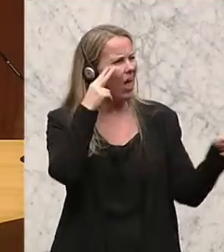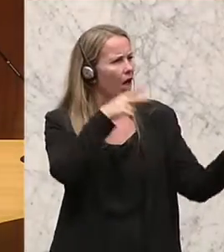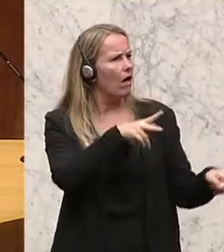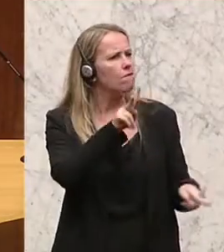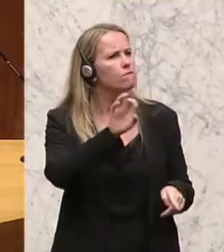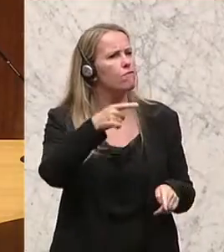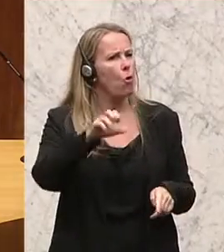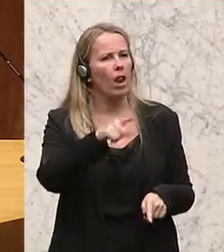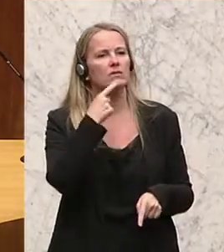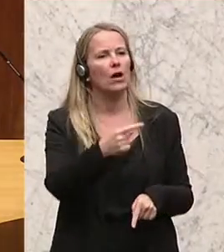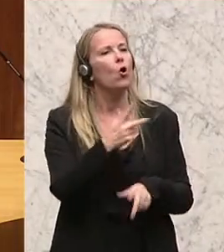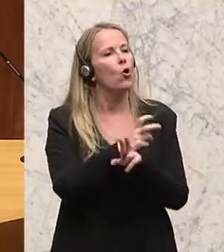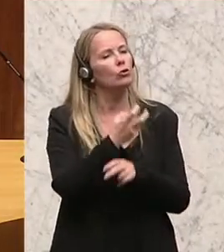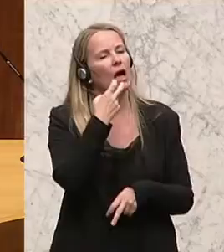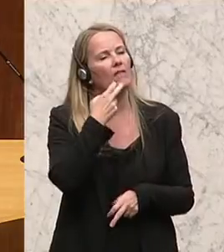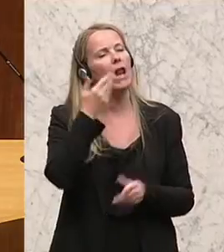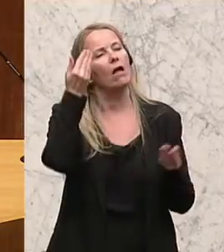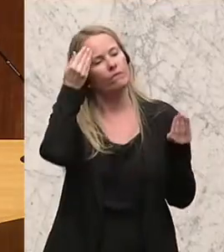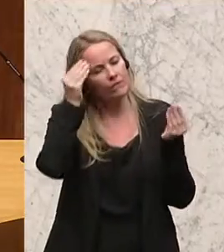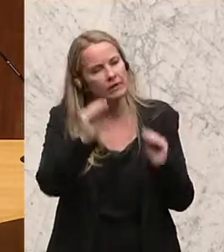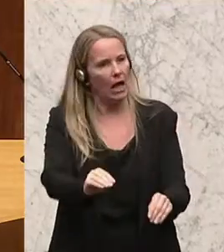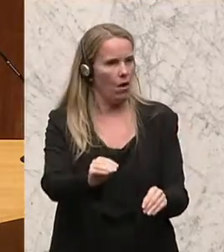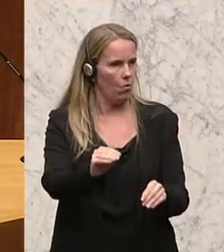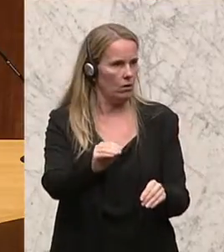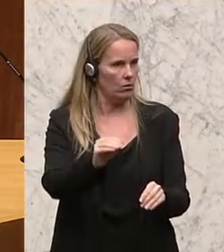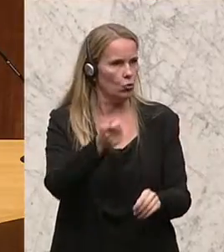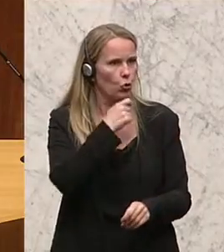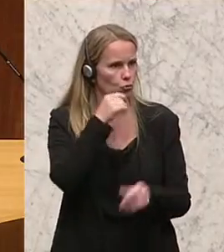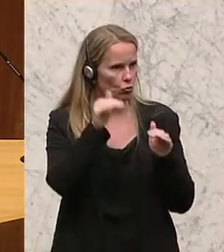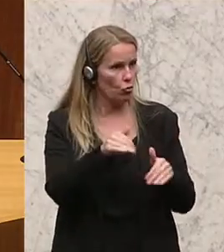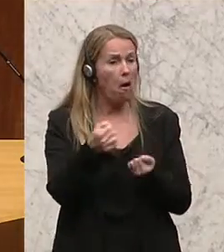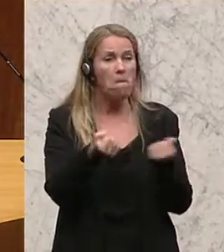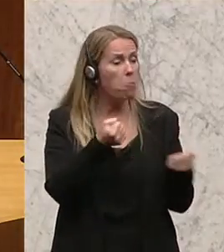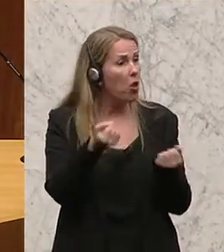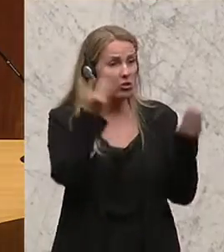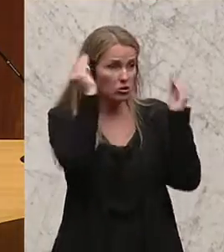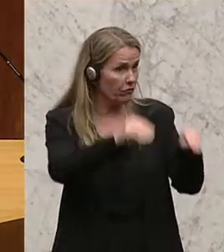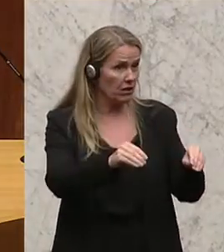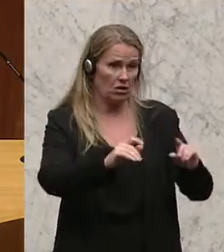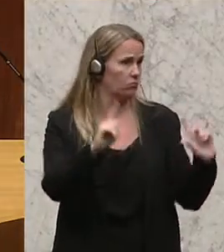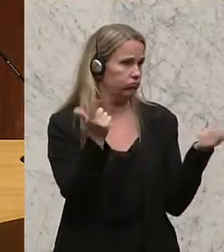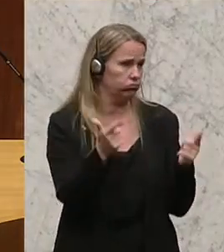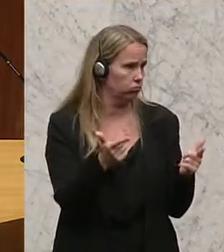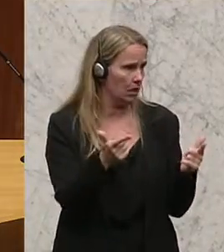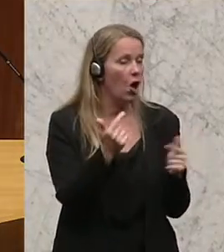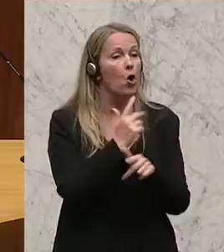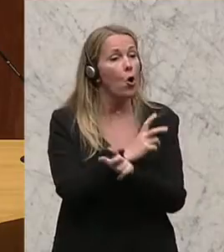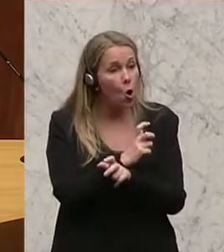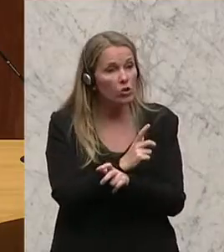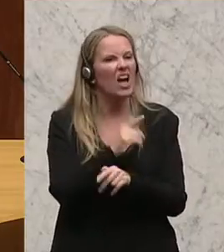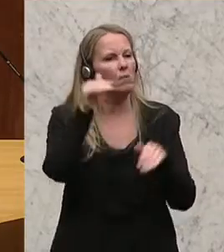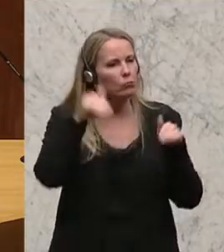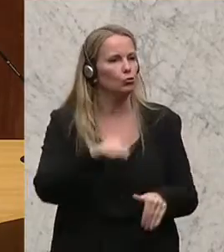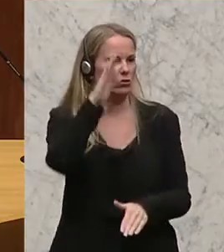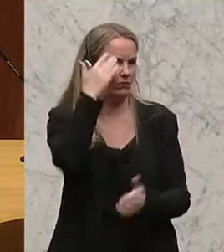Österreicher wollen Vertrauen haben in den Konsumentenschutz. Das politische Vertrauen ist nicht da. Die Österreicher vertrauen oder